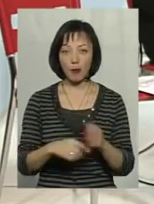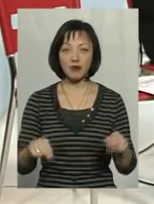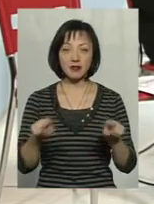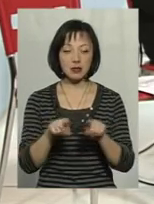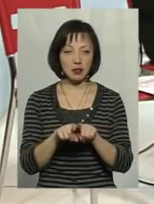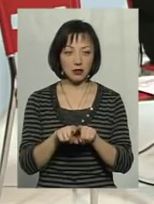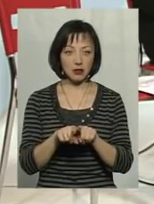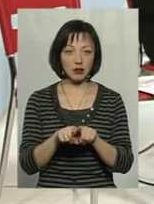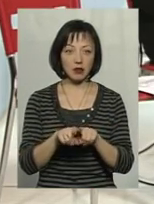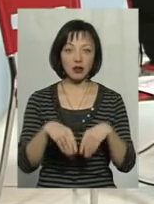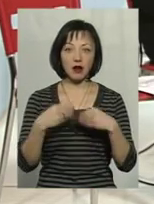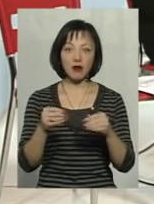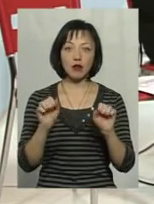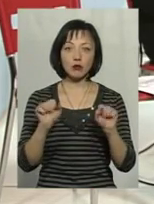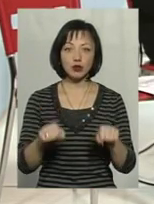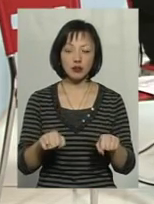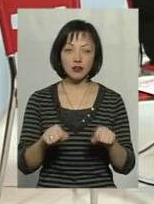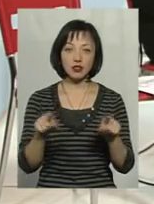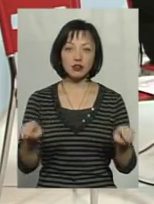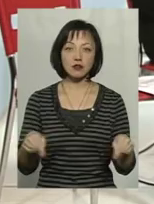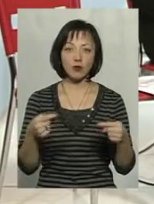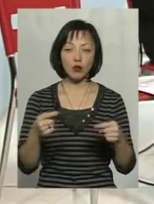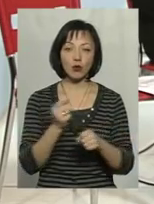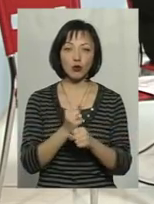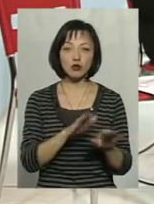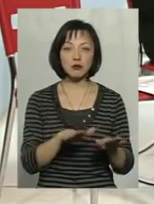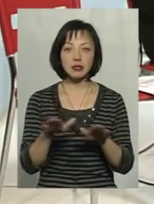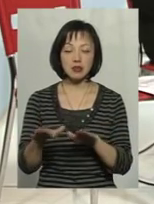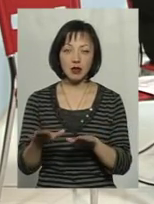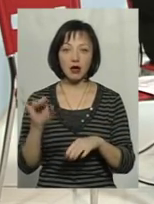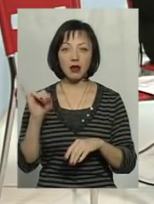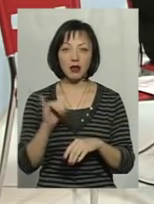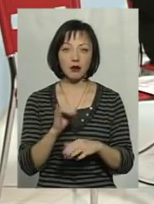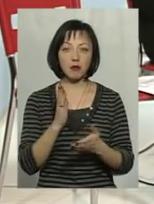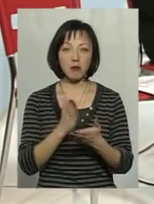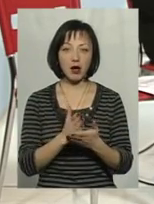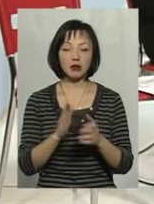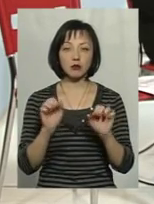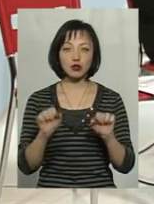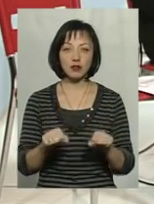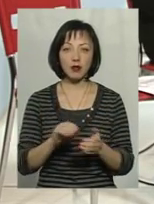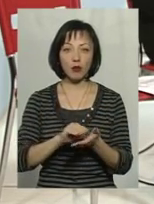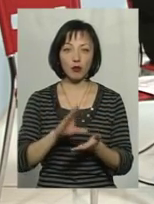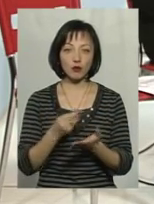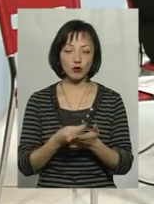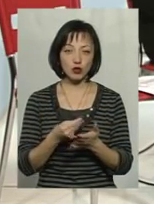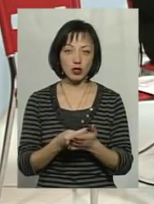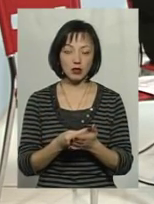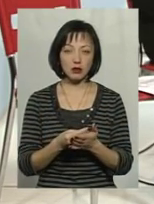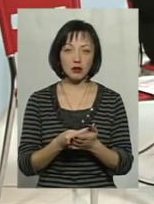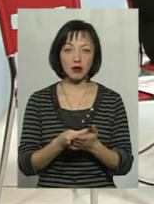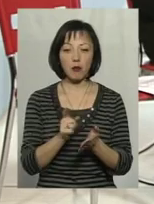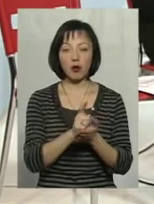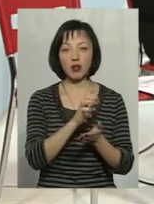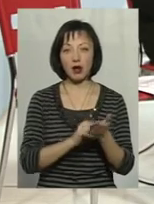-таки давали можливість створювати ті робочі місця і мати можливість наповнювати бюджет за рахунок